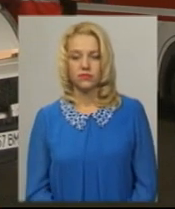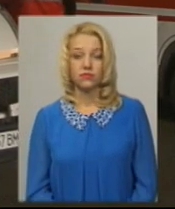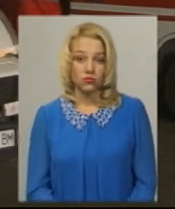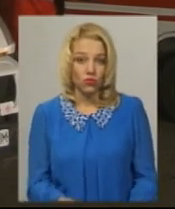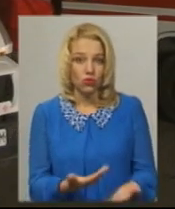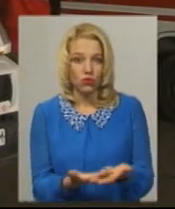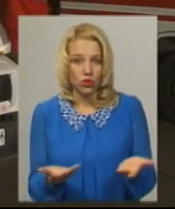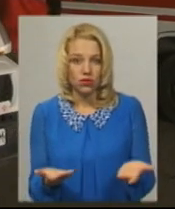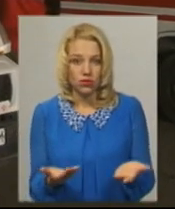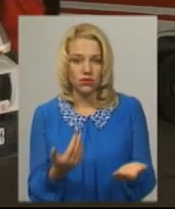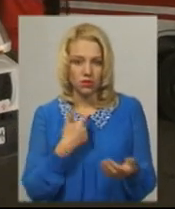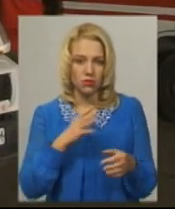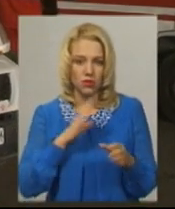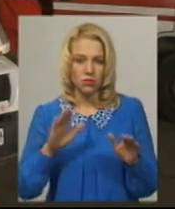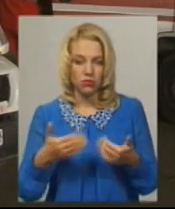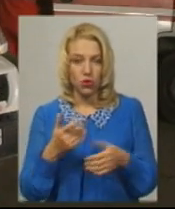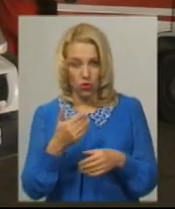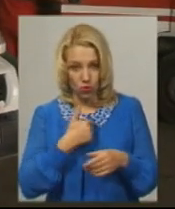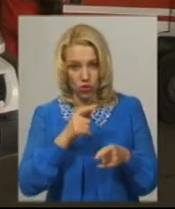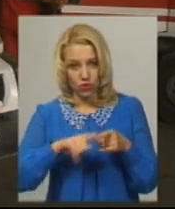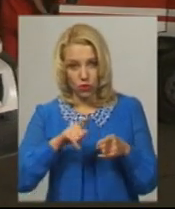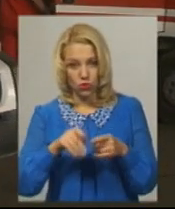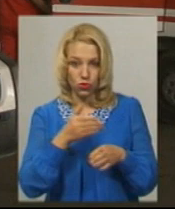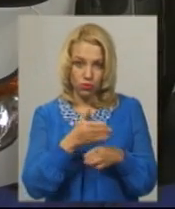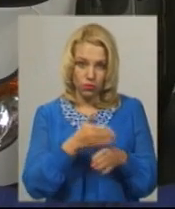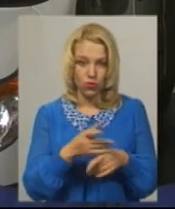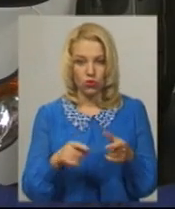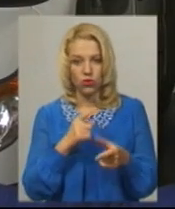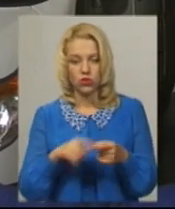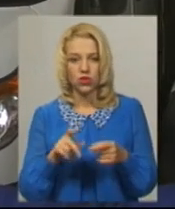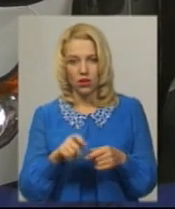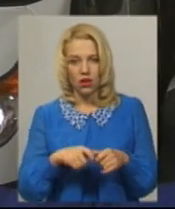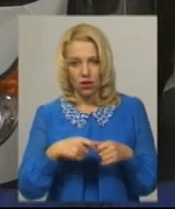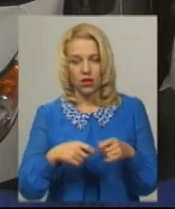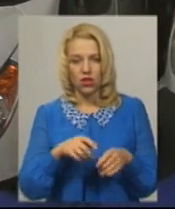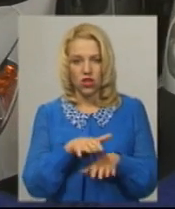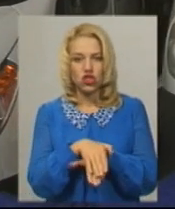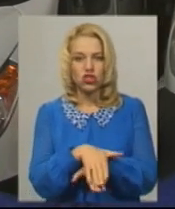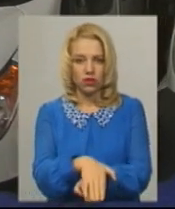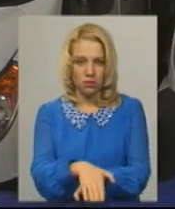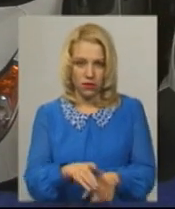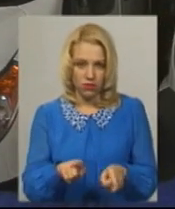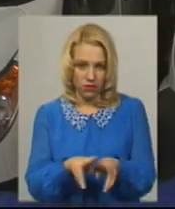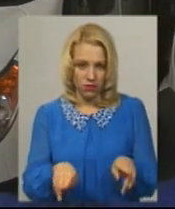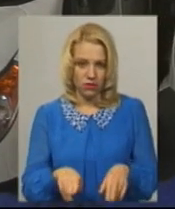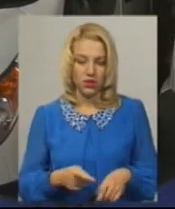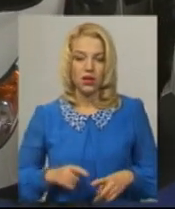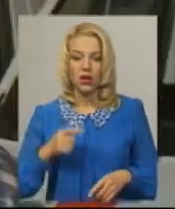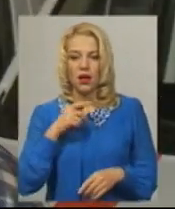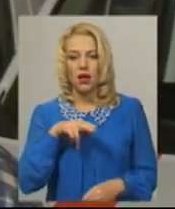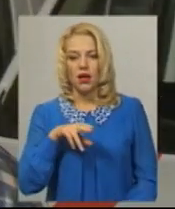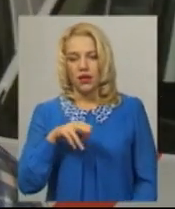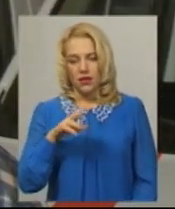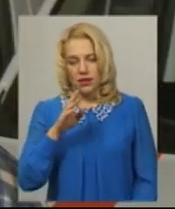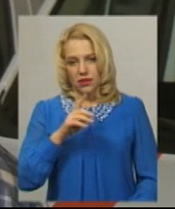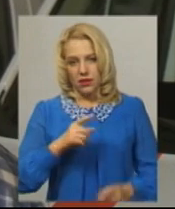Я вже це піднімав питання. Ви хочете швидкої, чи ви хочете пенсіонерної швидкої? Механік Шепетівської станції екстреної медичної допомоги Олександр Пацюк